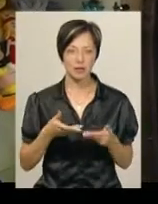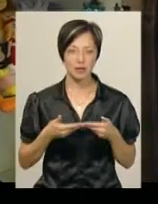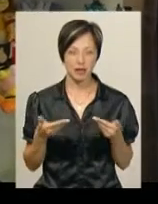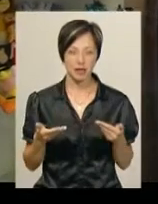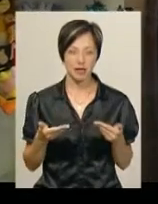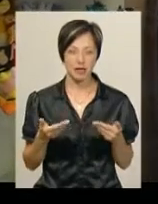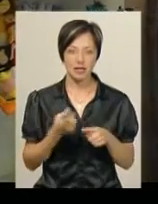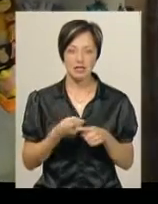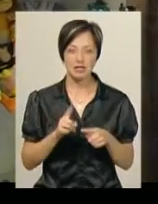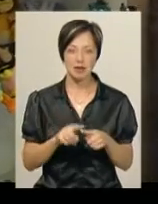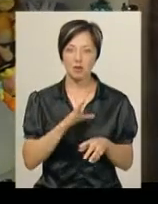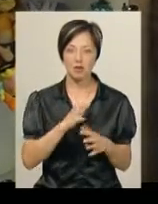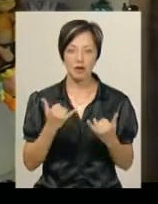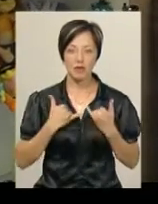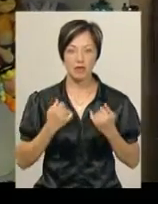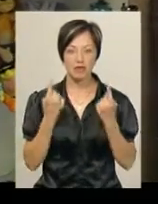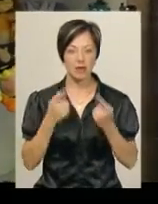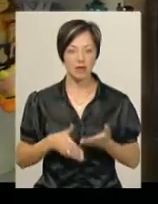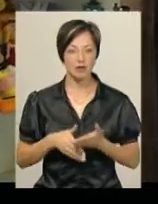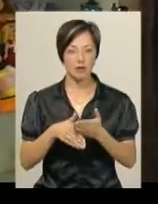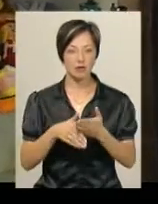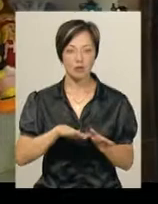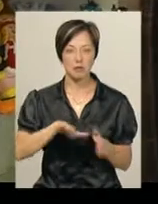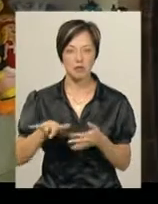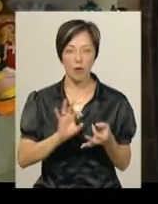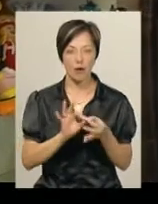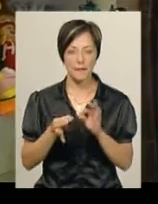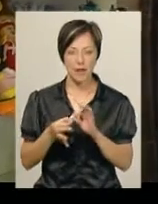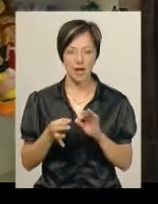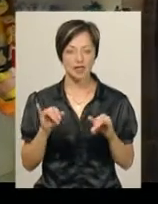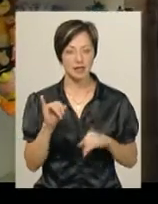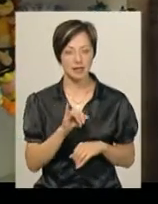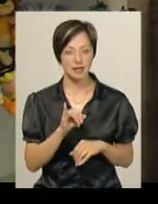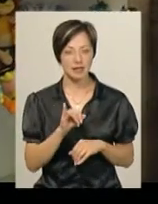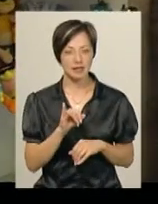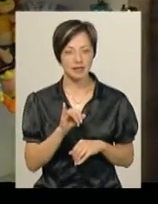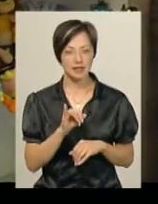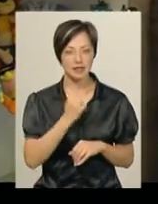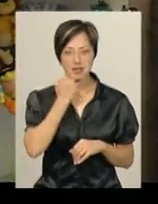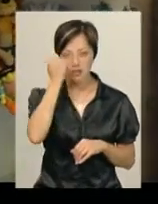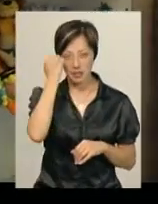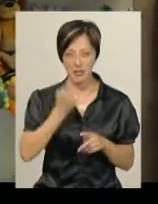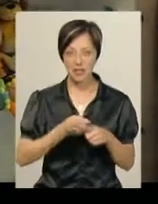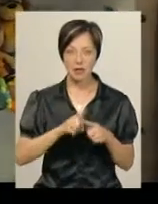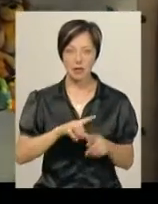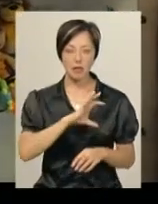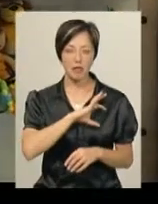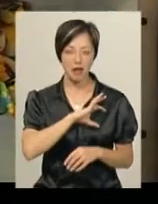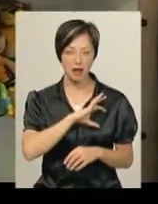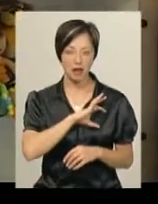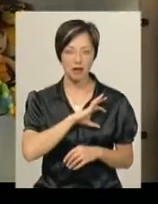Це був для мене великим поштовхом після Олімпіади. І завдяки цій медалі